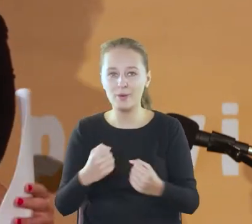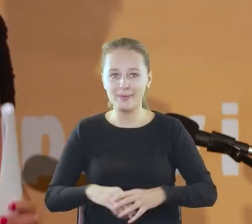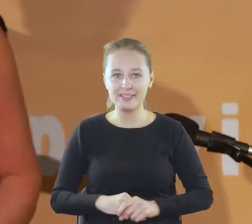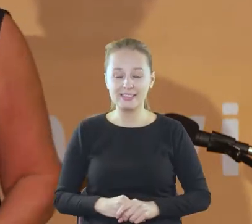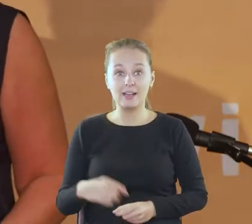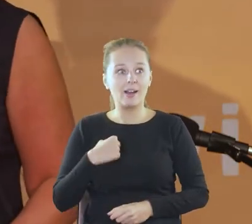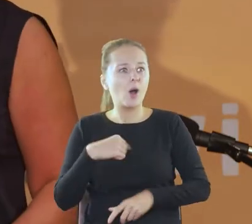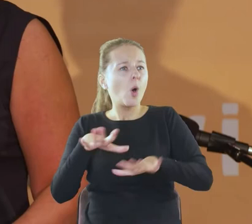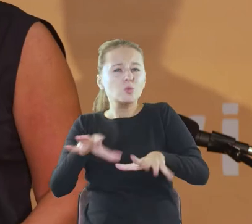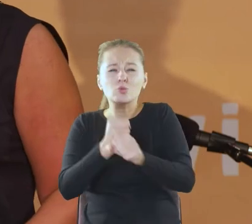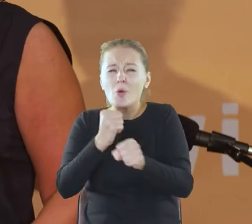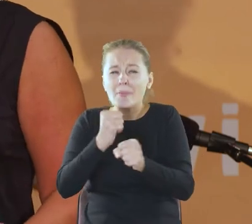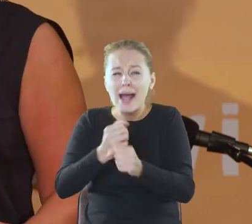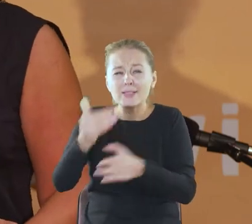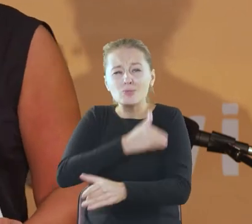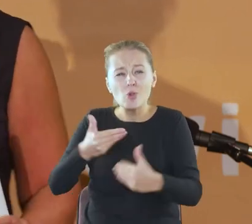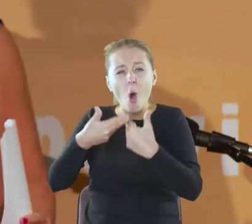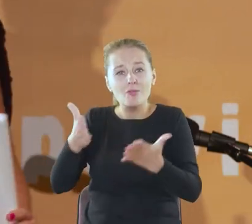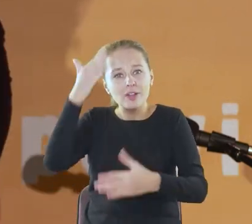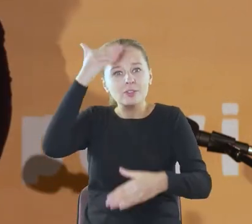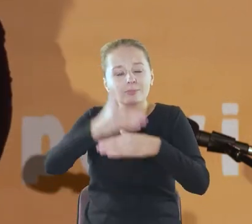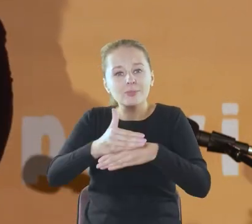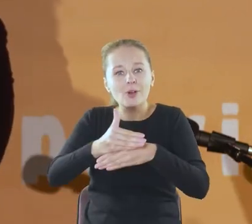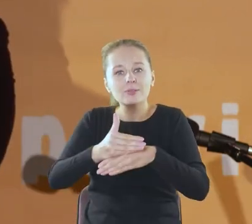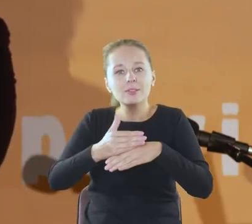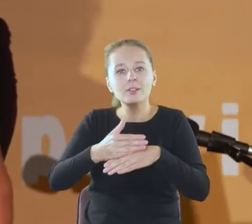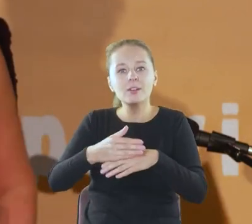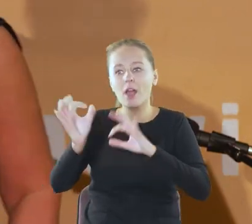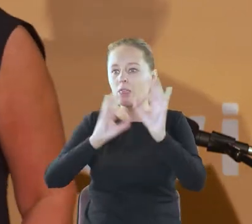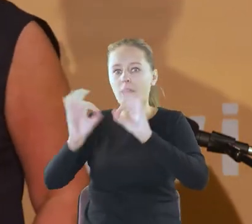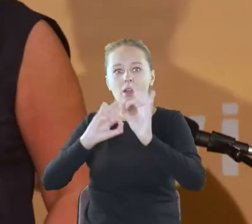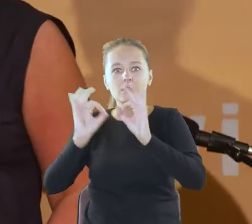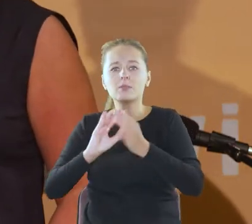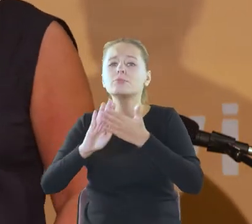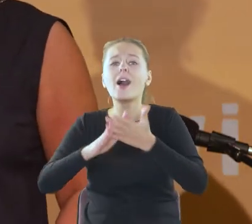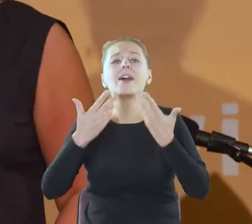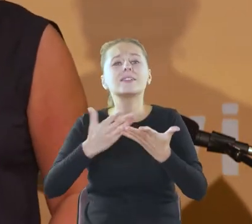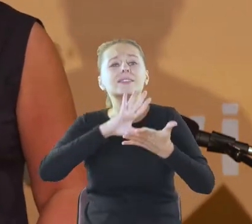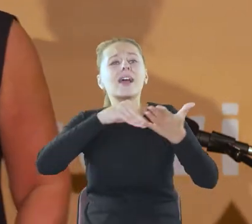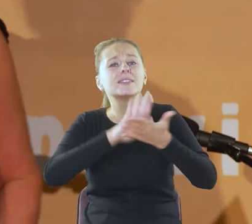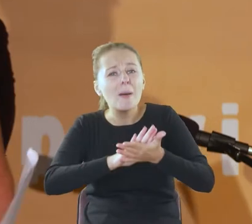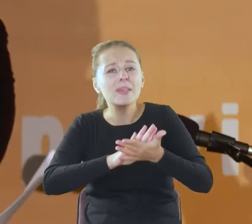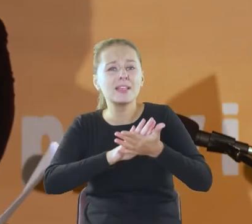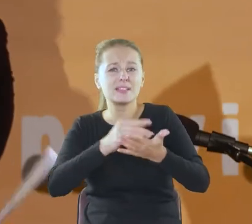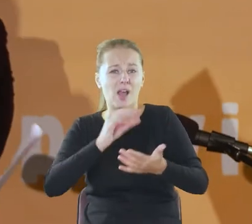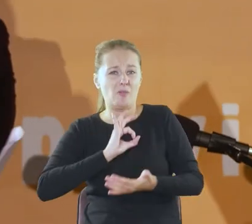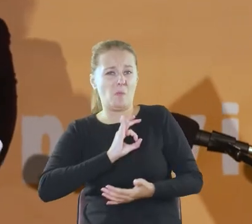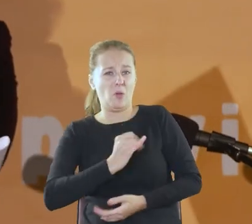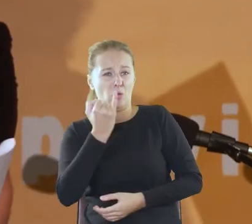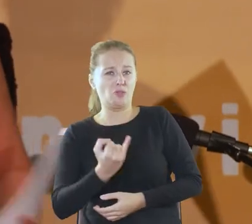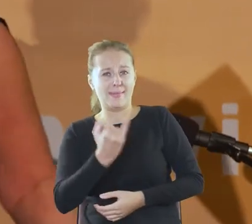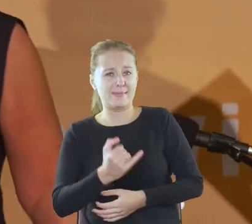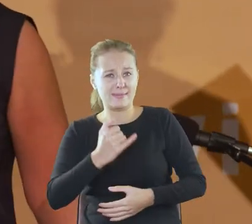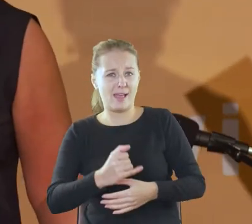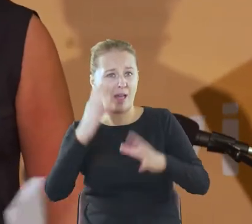ferworze pracy przed otwarciem nocy odbieram wiadomości. Przepraszam, chcę zapisać mojego jeżyka na nocowankę. Ale gdzie?